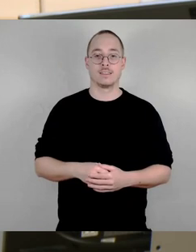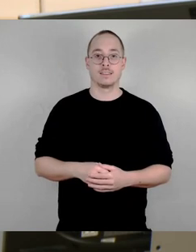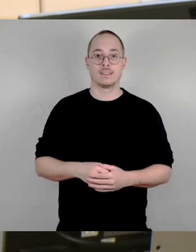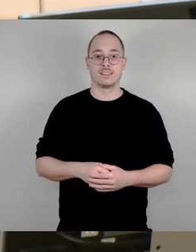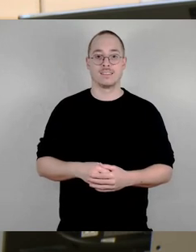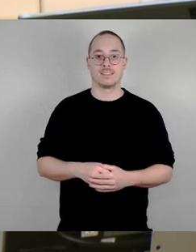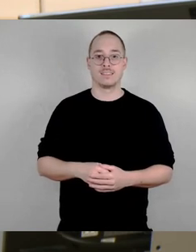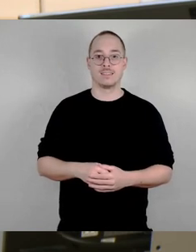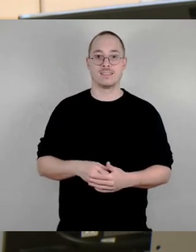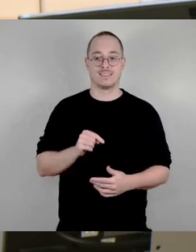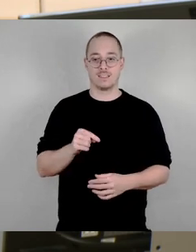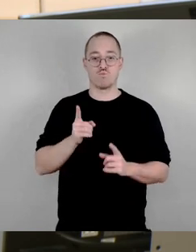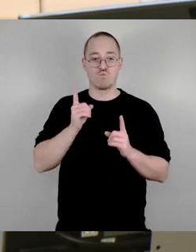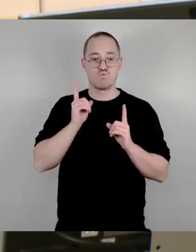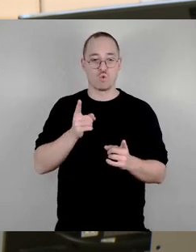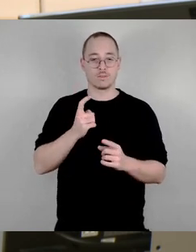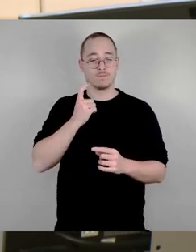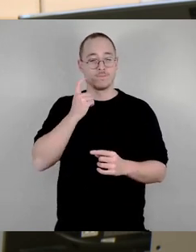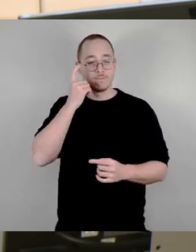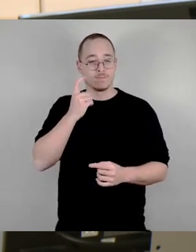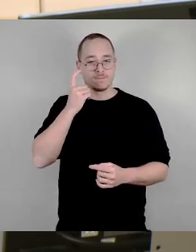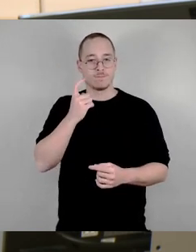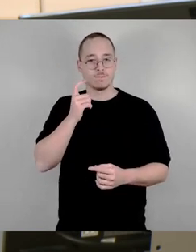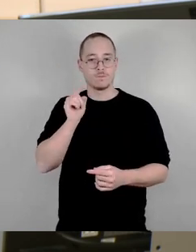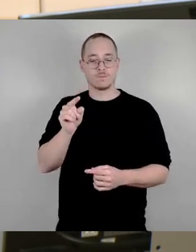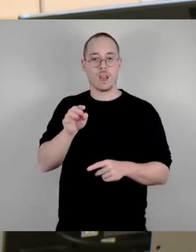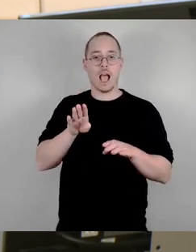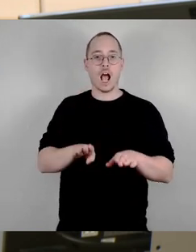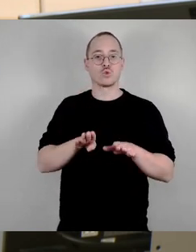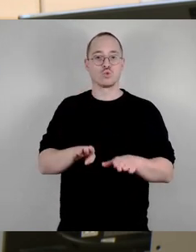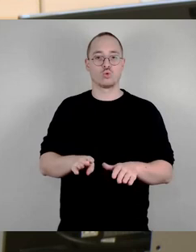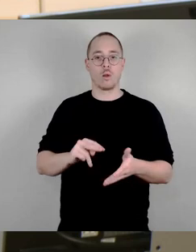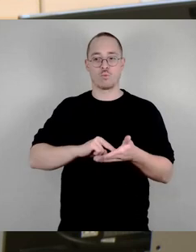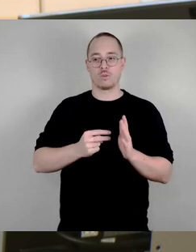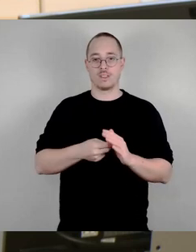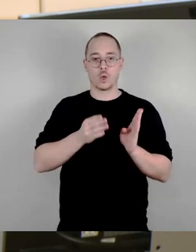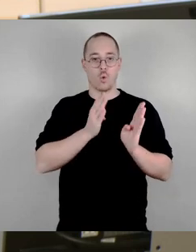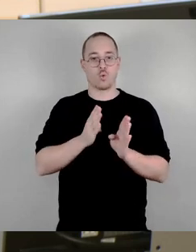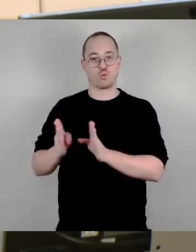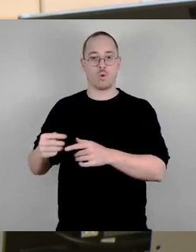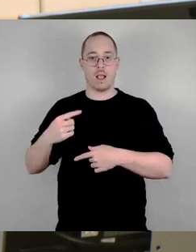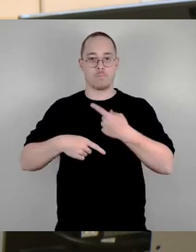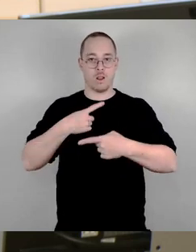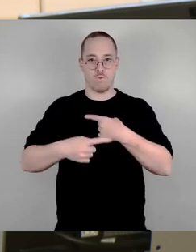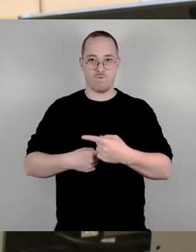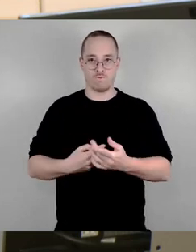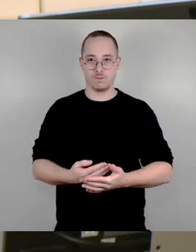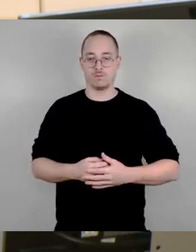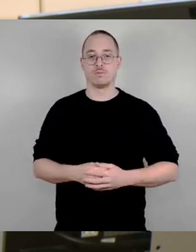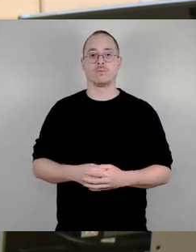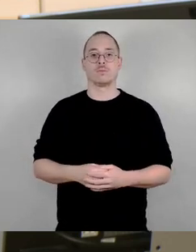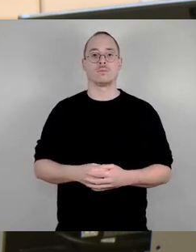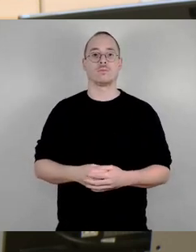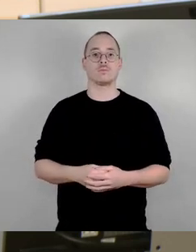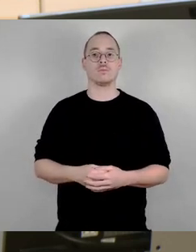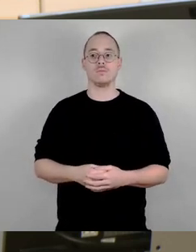tragen muss, dass die Asylpolitik geordnet läuft. Dass Menschen nicht in dieser Fülle